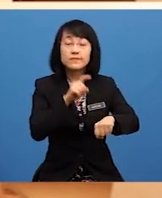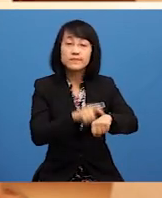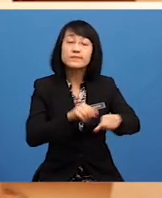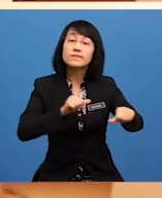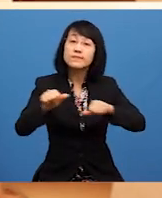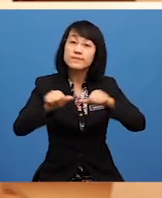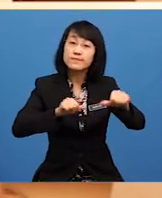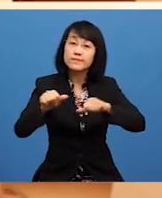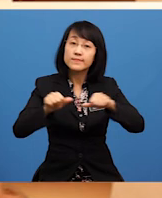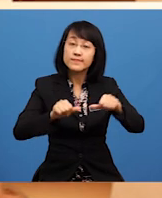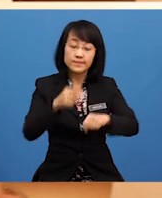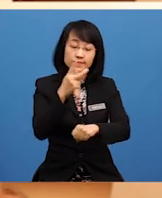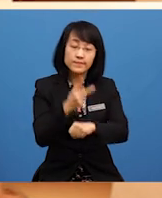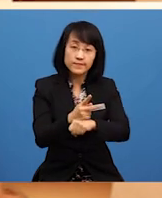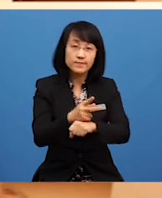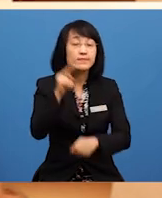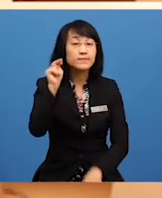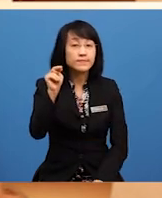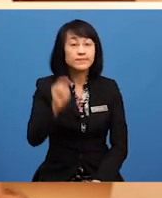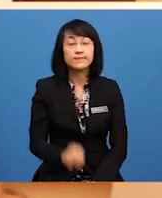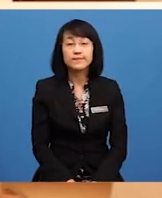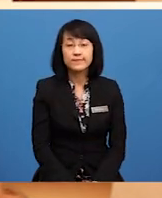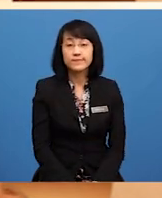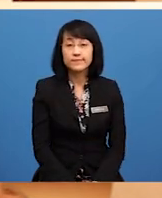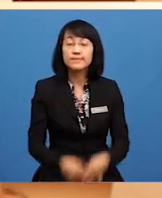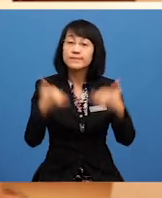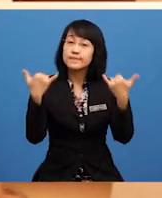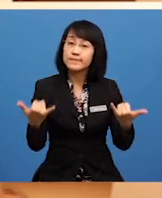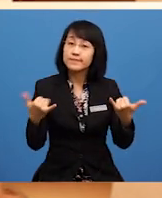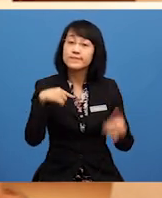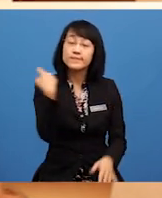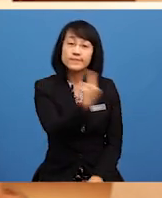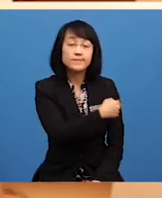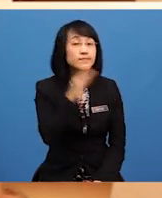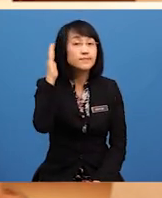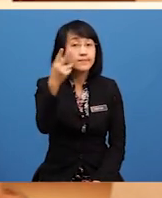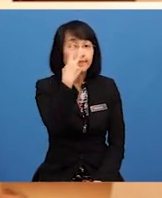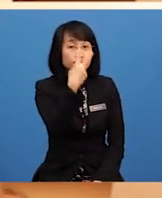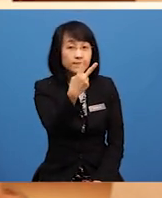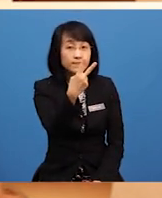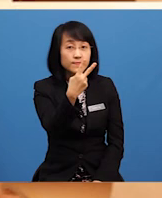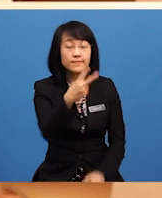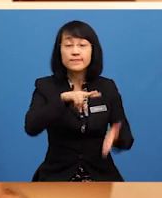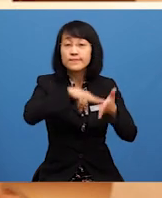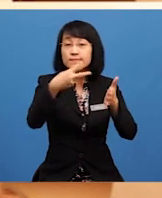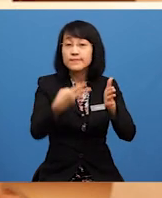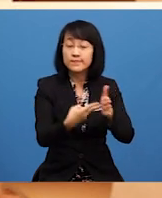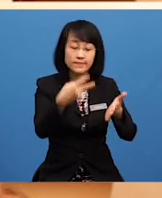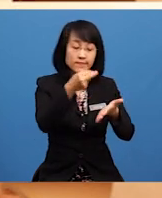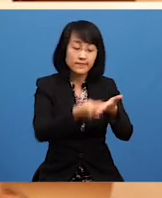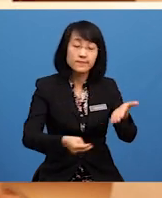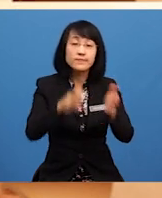aktiviti pengukuhan nanti. Sekarang, kita akan lihat definisi nilai